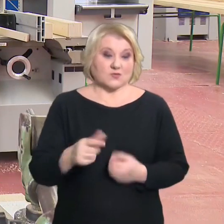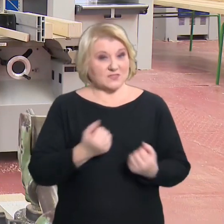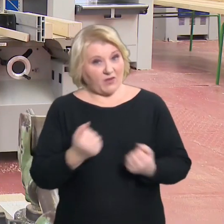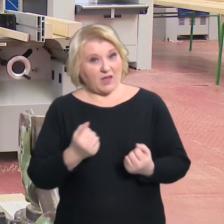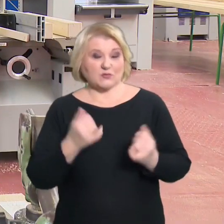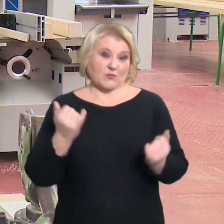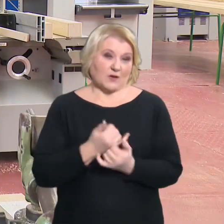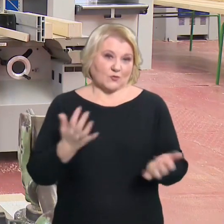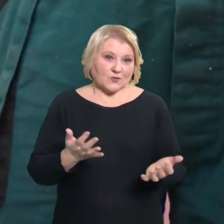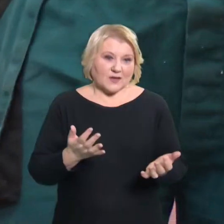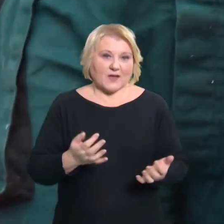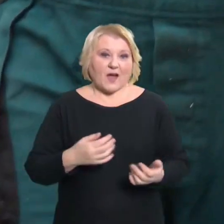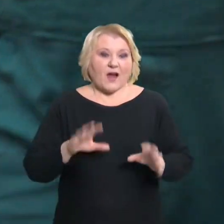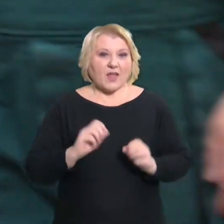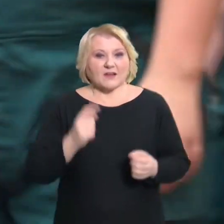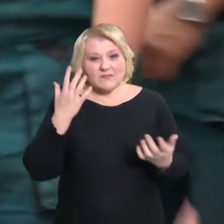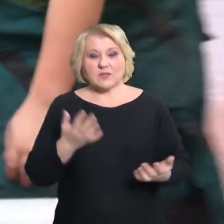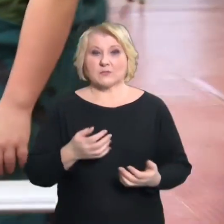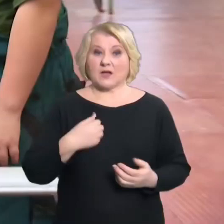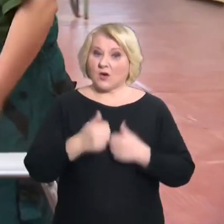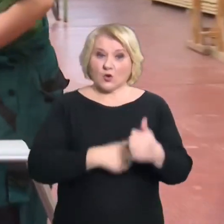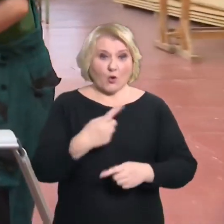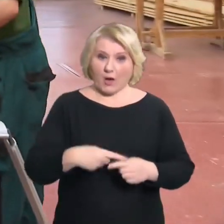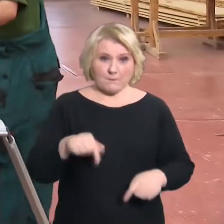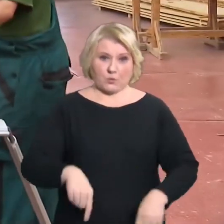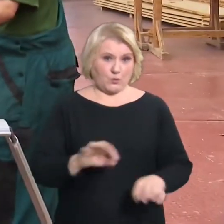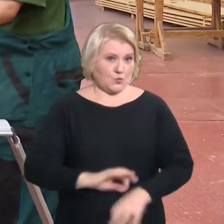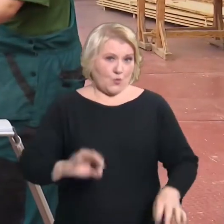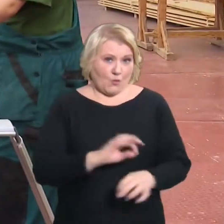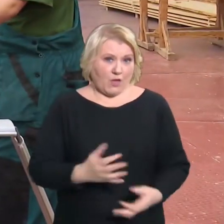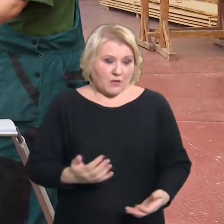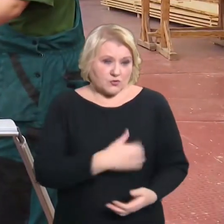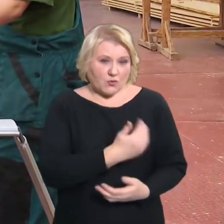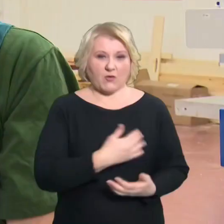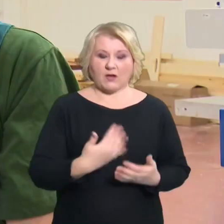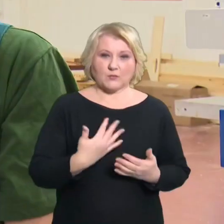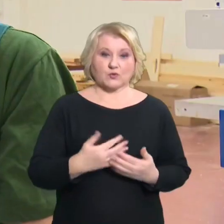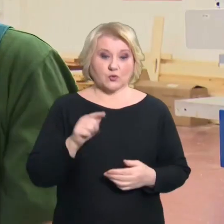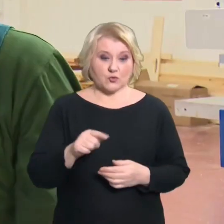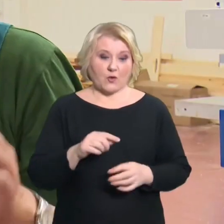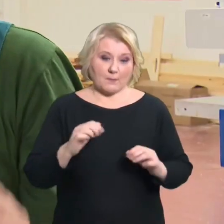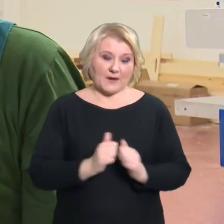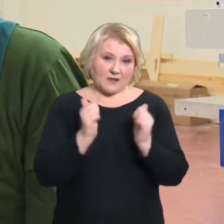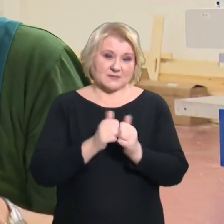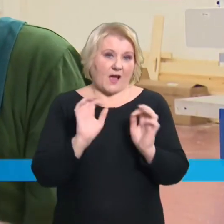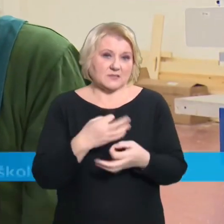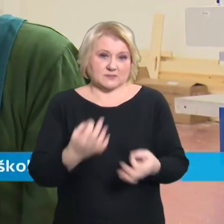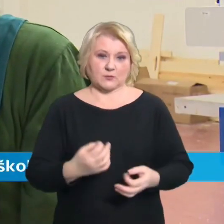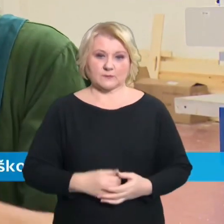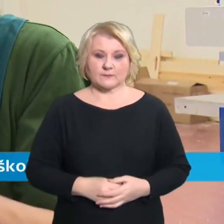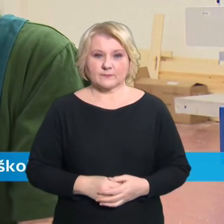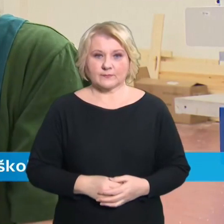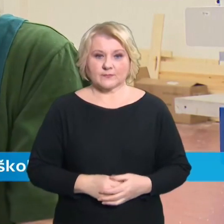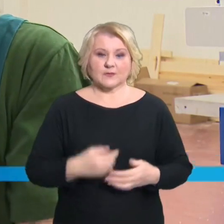což nevím, z čeho to budu udělat, když jsem tady rok a půl nebyl. Takže má i tyhle hodiny celkem. Prostě je to nějaký řád, nějaký